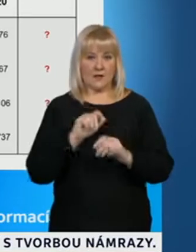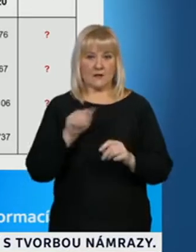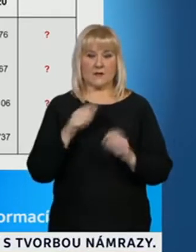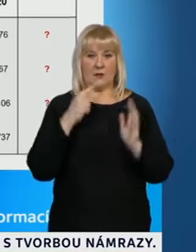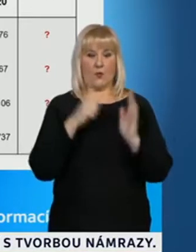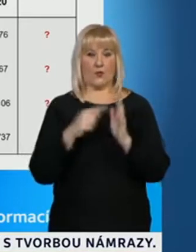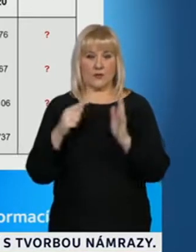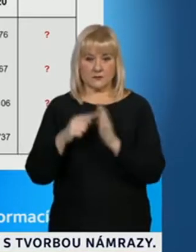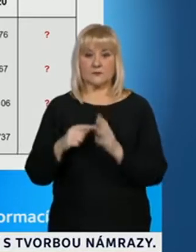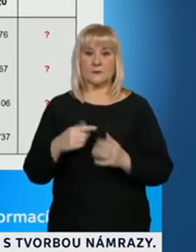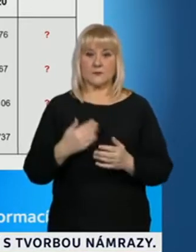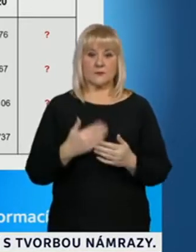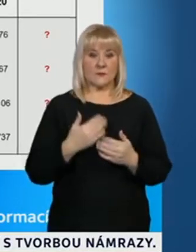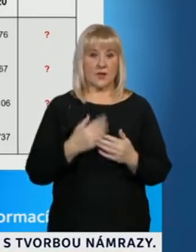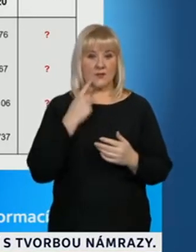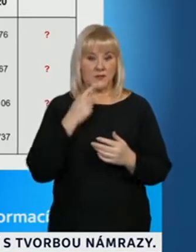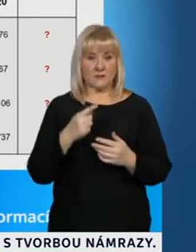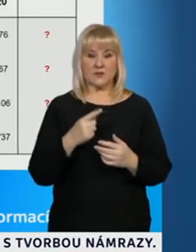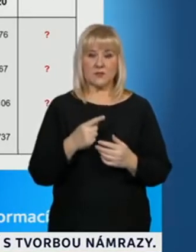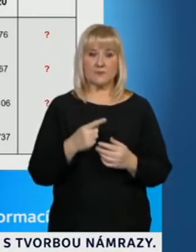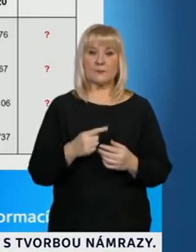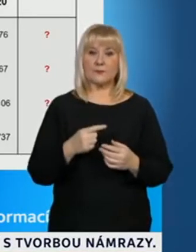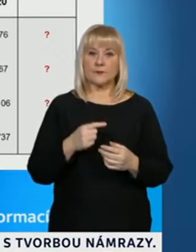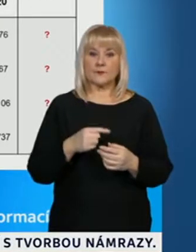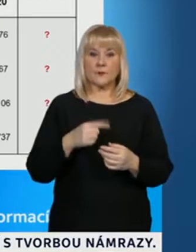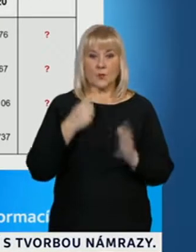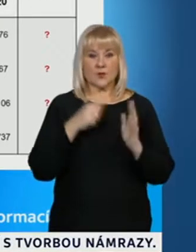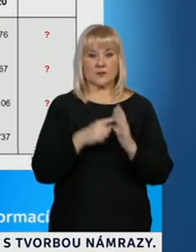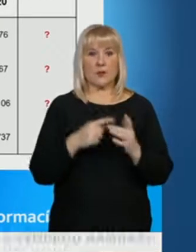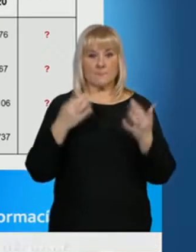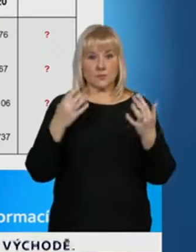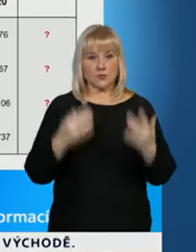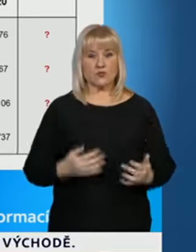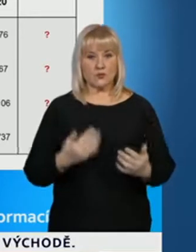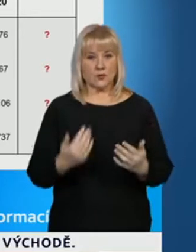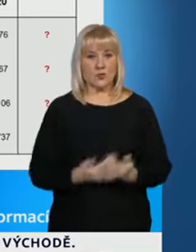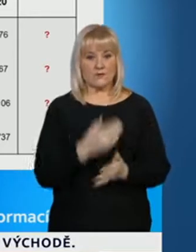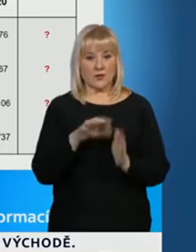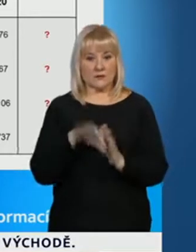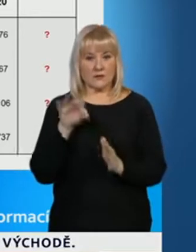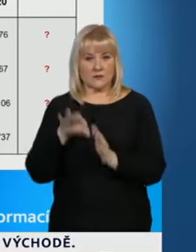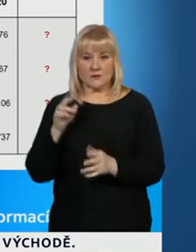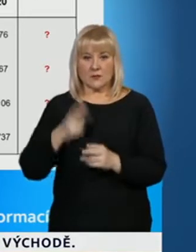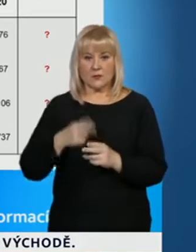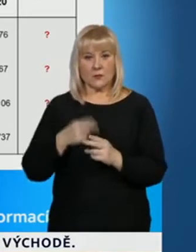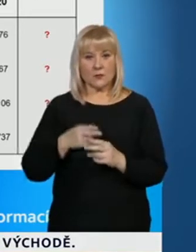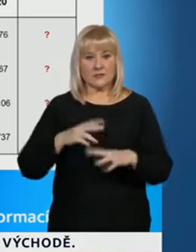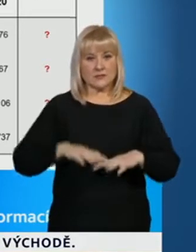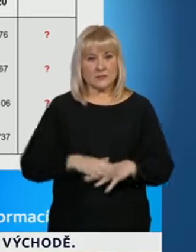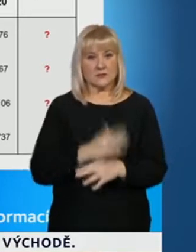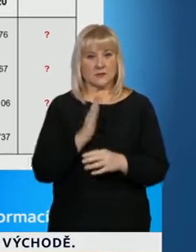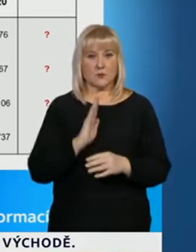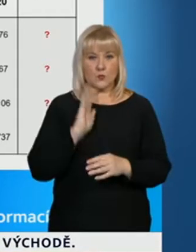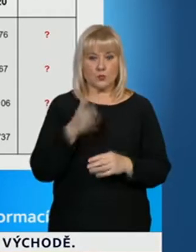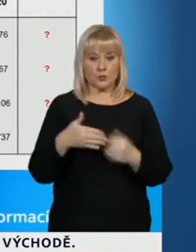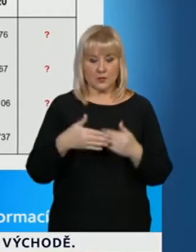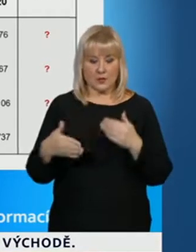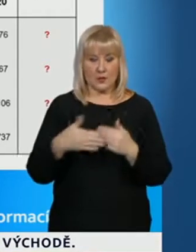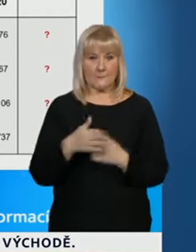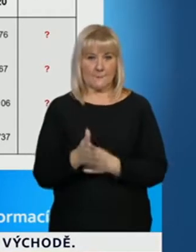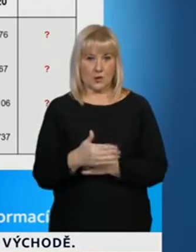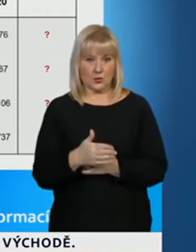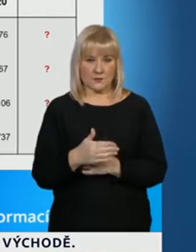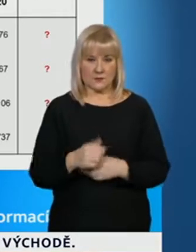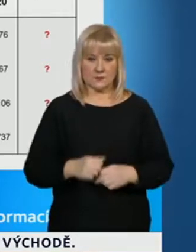Takto z těch predikcí pak vyplývají počty nově diagnostikovaných, které můžeme očekávat v měsíci prosinci.